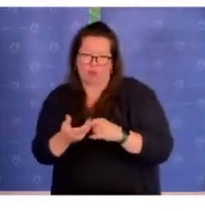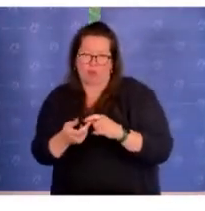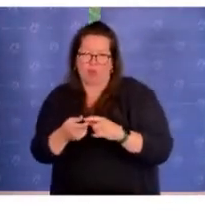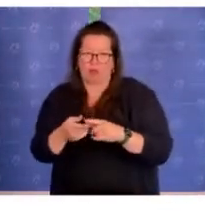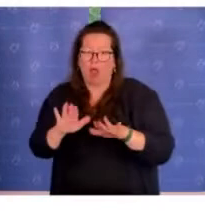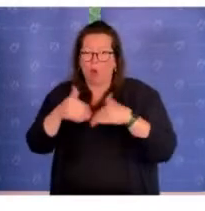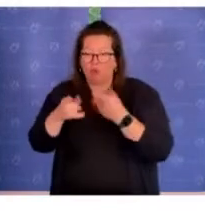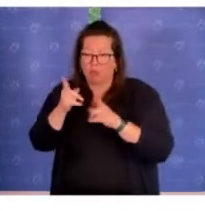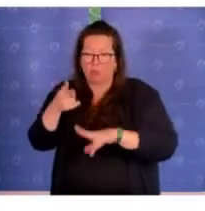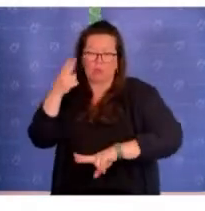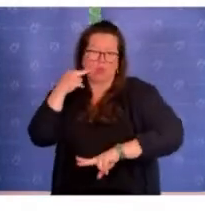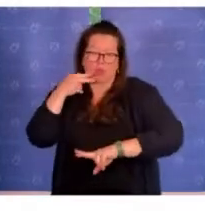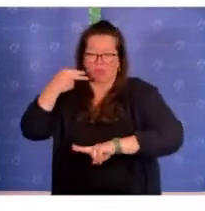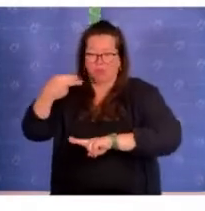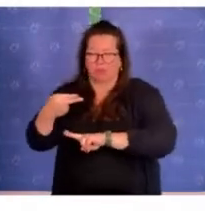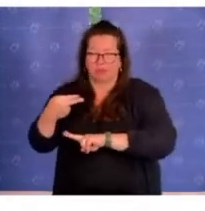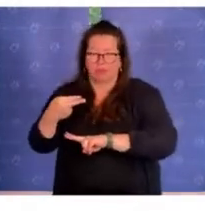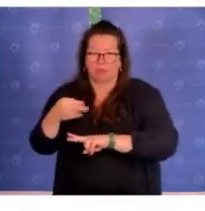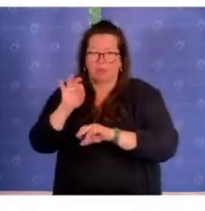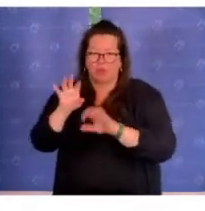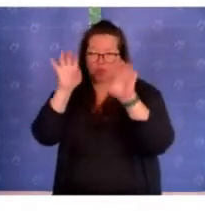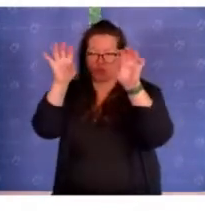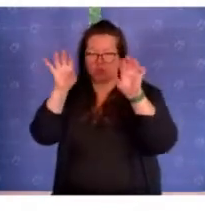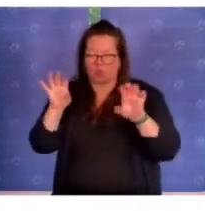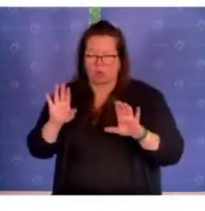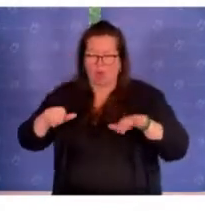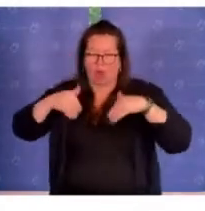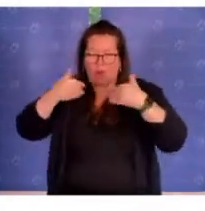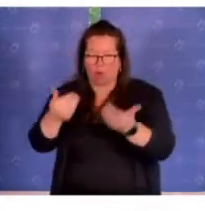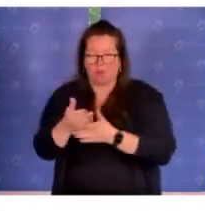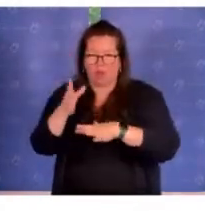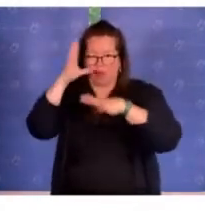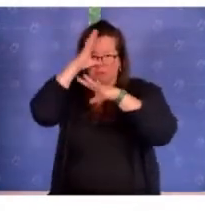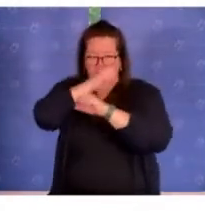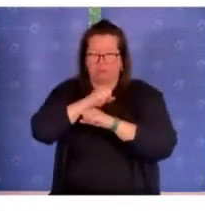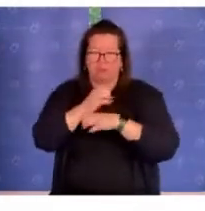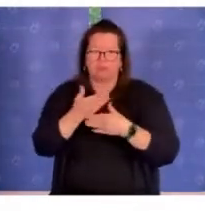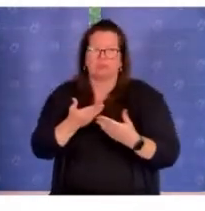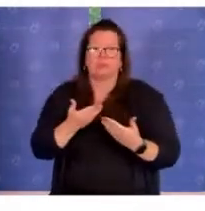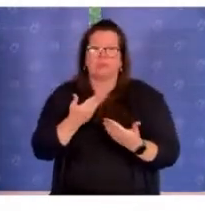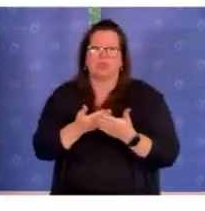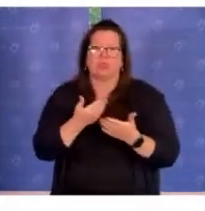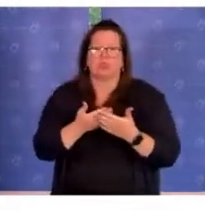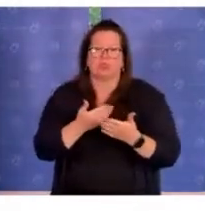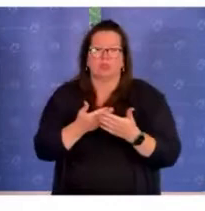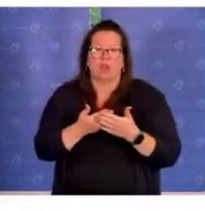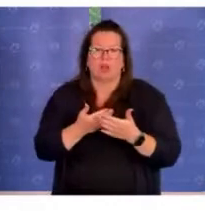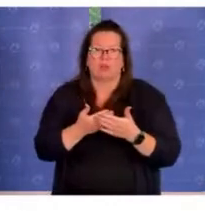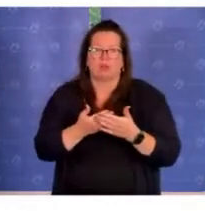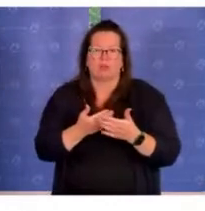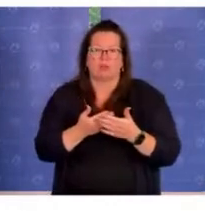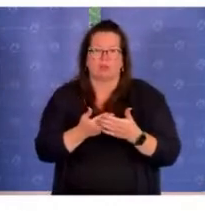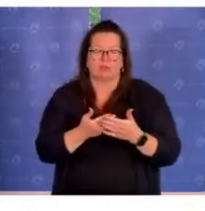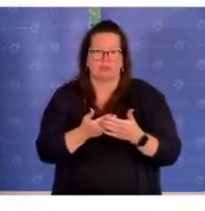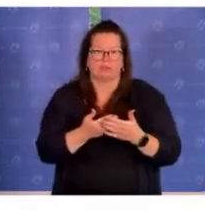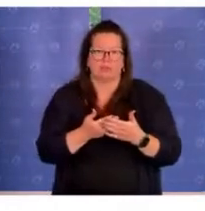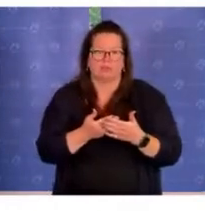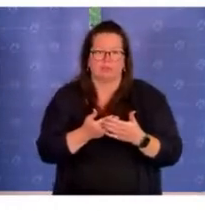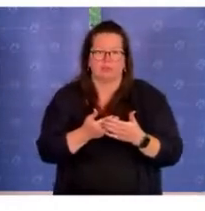benannt sein, um sie dann auch als strukturelle Aufgabe zu begreifen. Das ist deswegen auch bei den